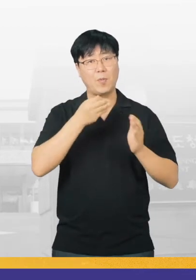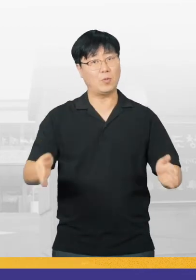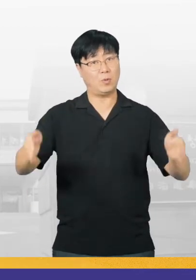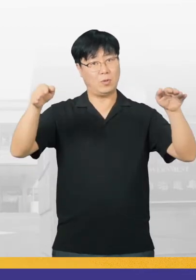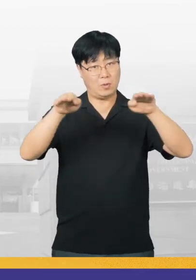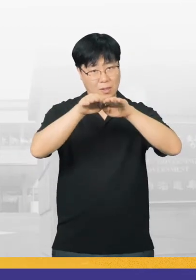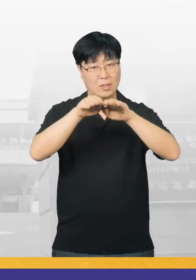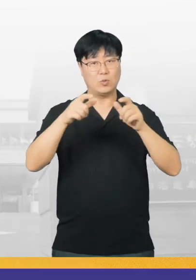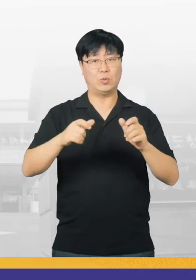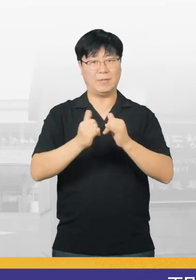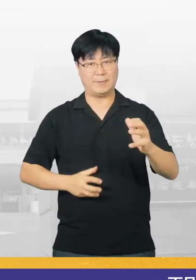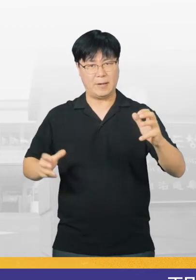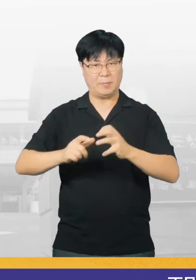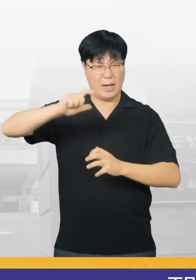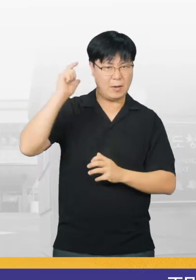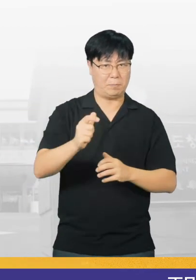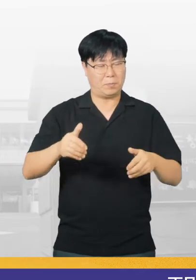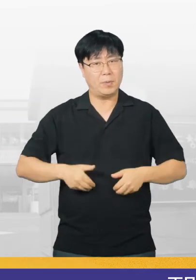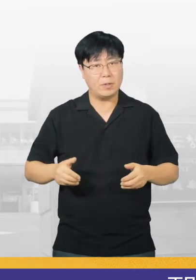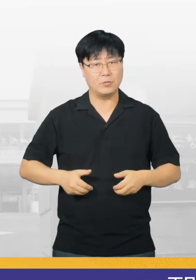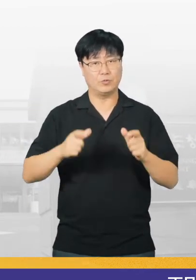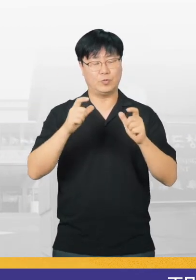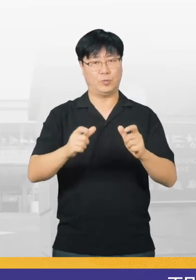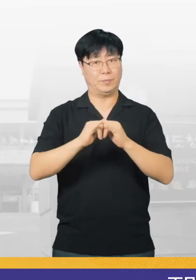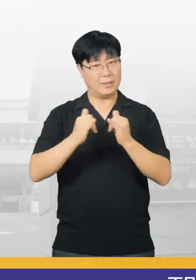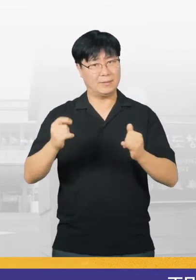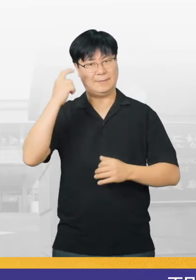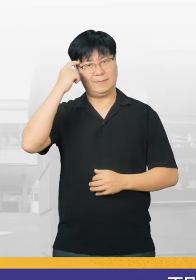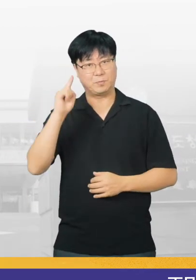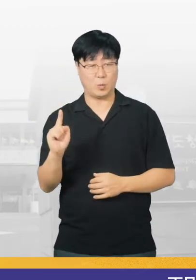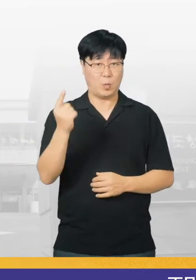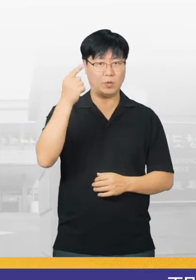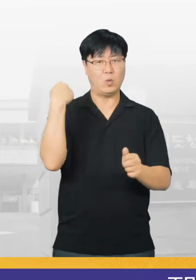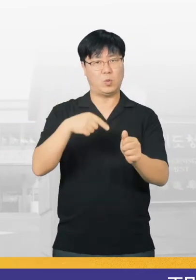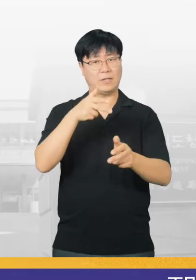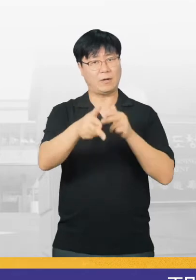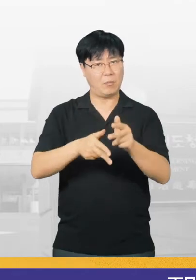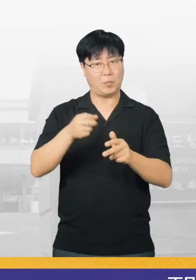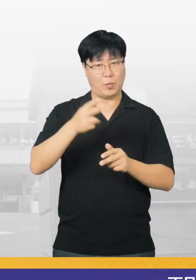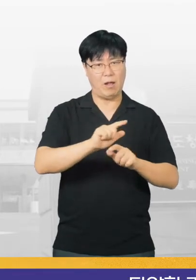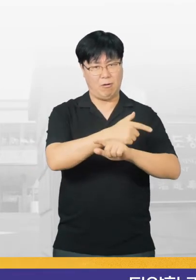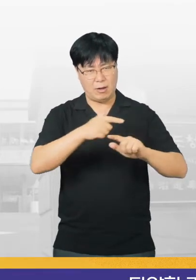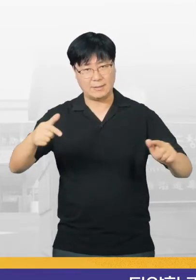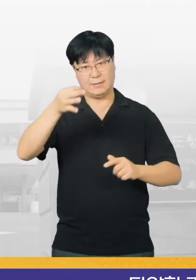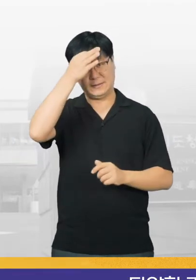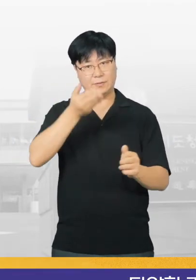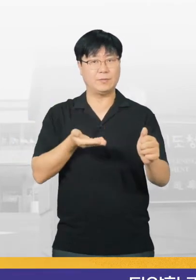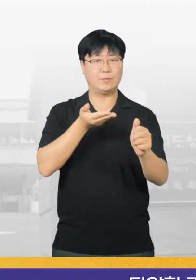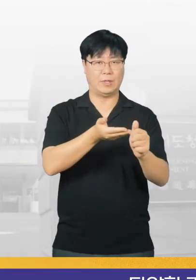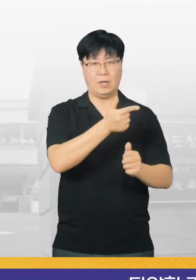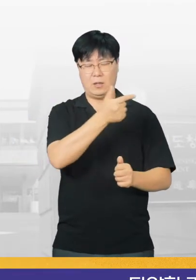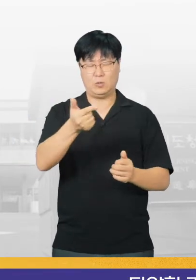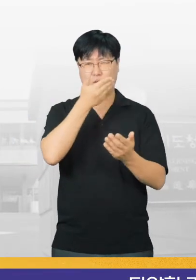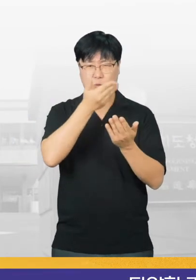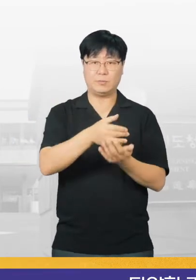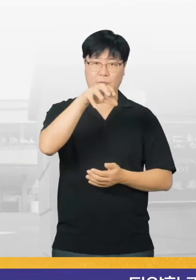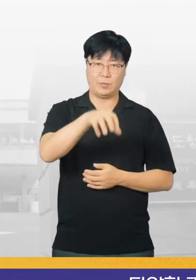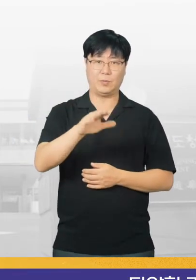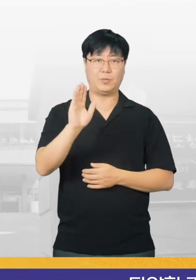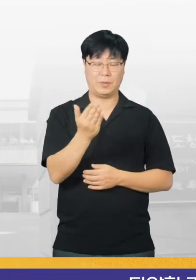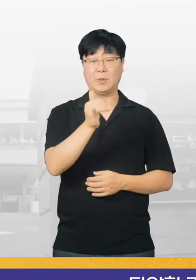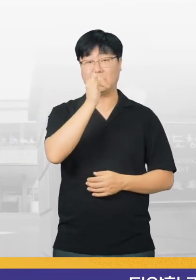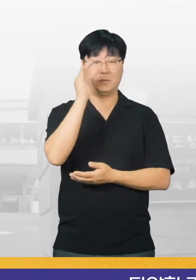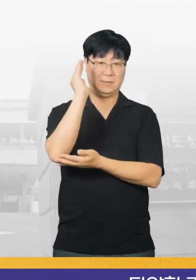종합사회복지관, 주민협력 강화에 필요한 주민의식을 높이기 위한 교육사업과 다양한 기능을 제공하기에 아주